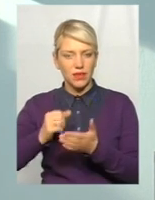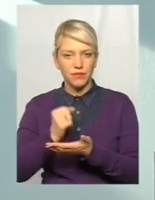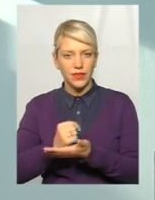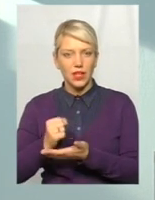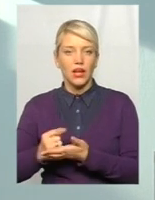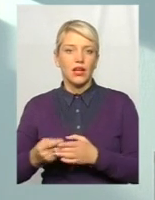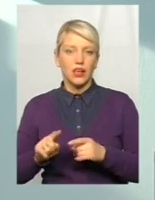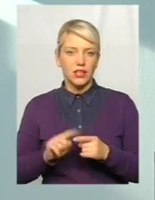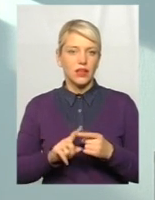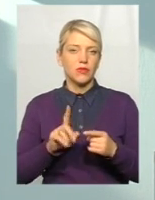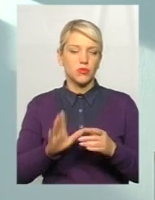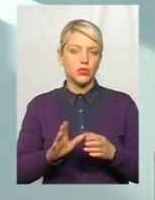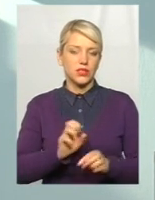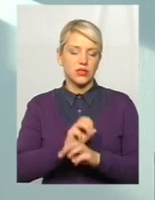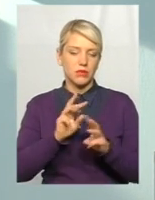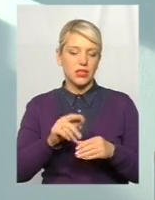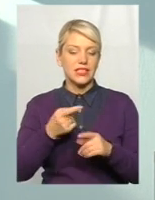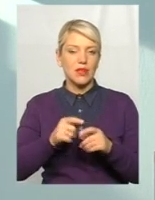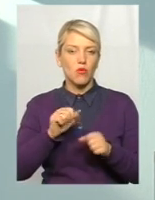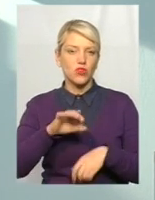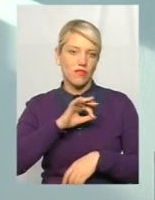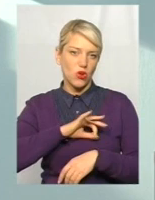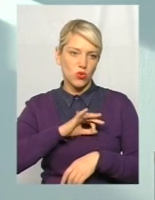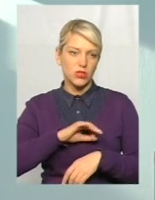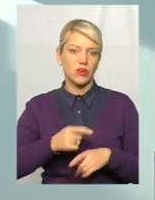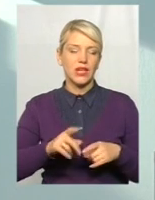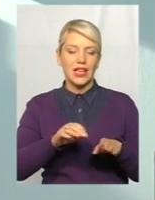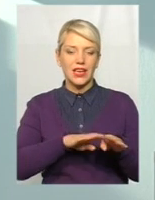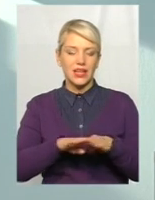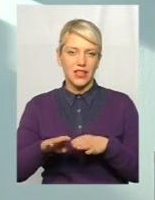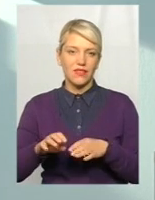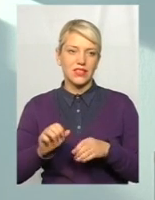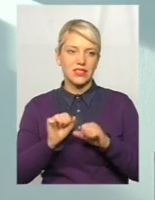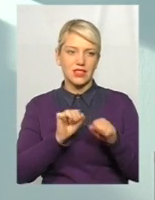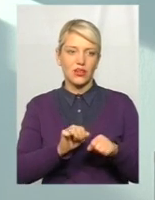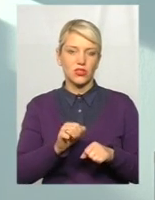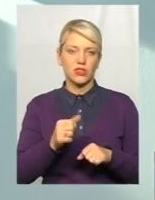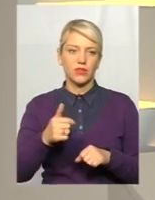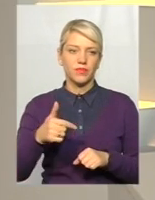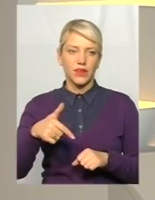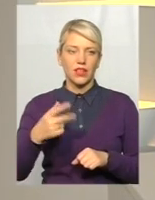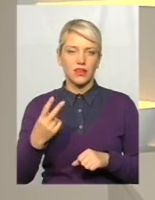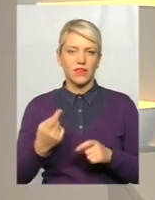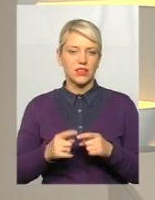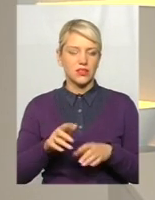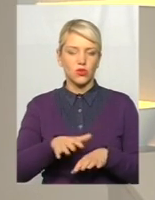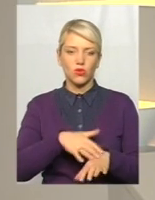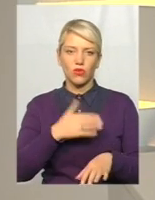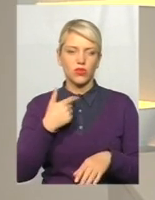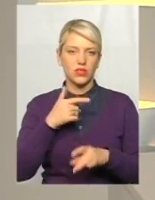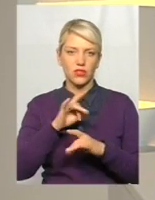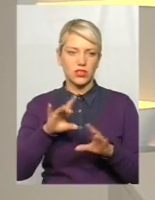експертні висновки, ми обезпечені, нас можна використовувати, рівень закисту Г2. Що значить Г2? Це дуже довго, думаю, вашим